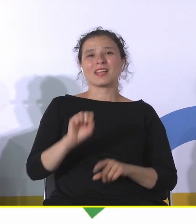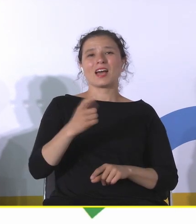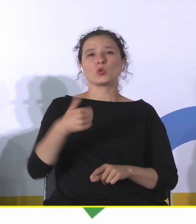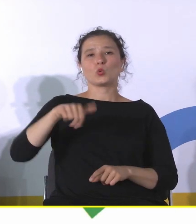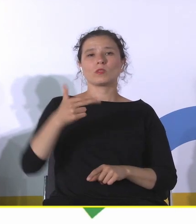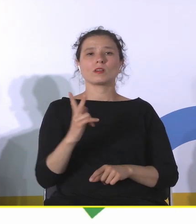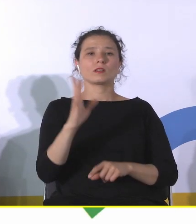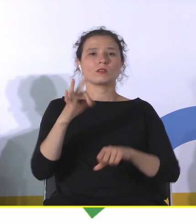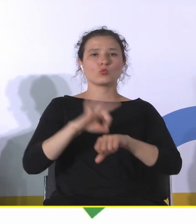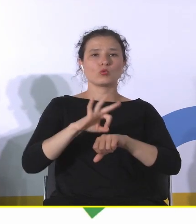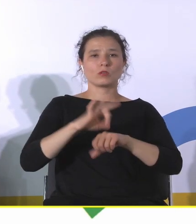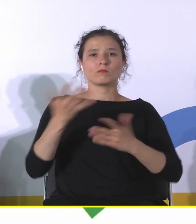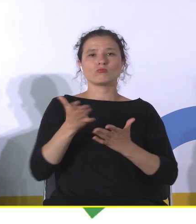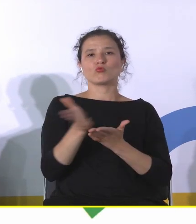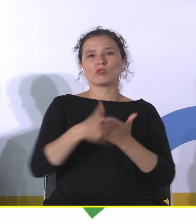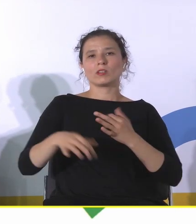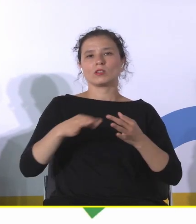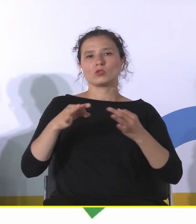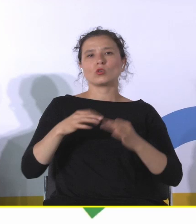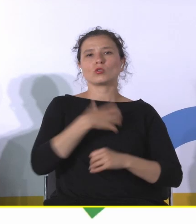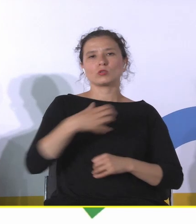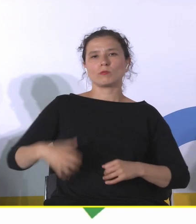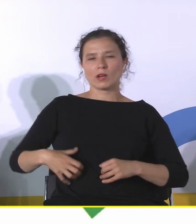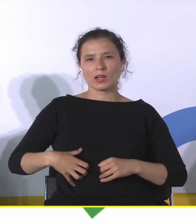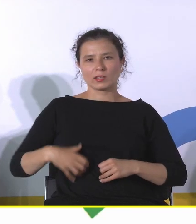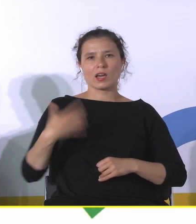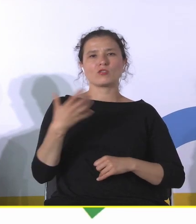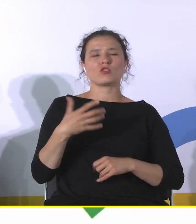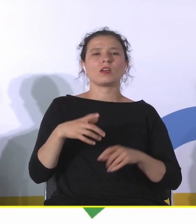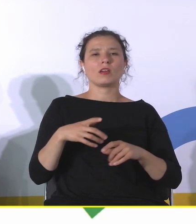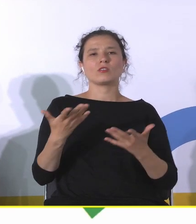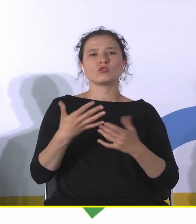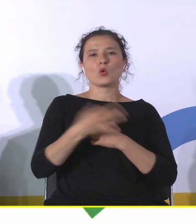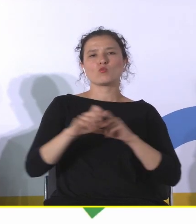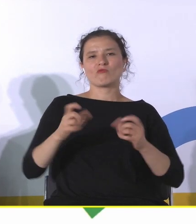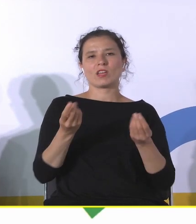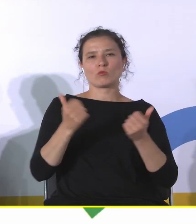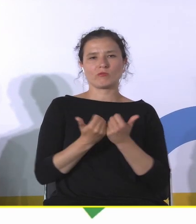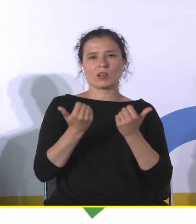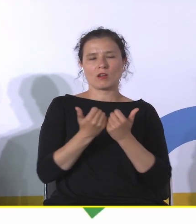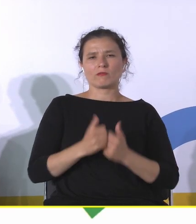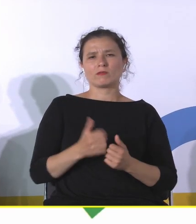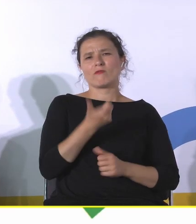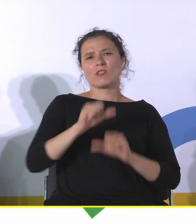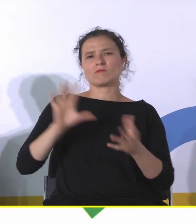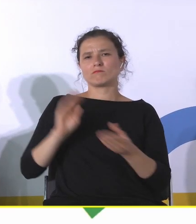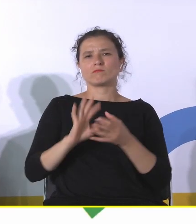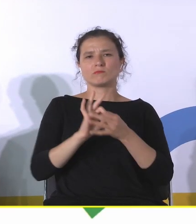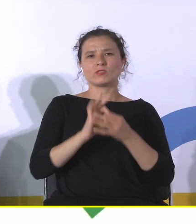Katedrze Historii Gospodarczej i Społecznej Uniwersytetu Ekonomicznego w Krakowie, związana przez wiele lat z Międzynarodowym Centrum Kultury,